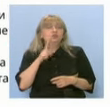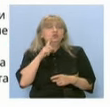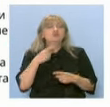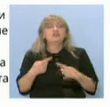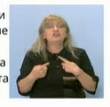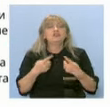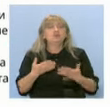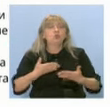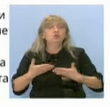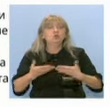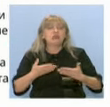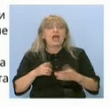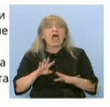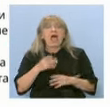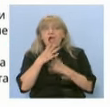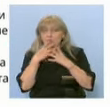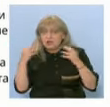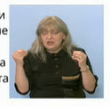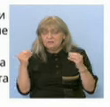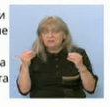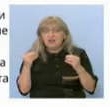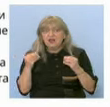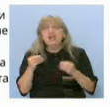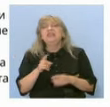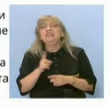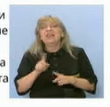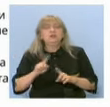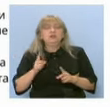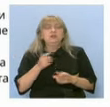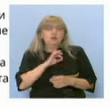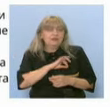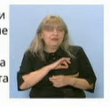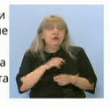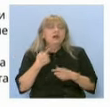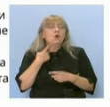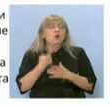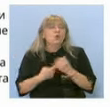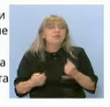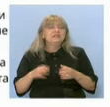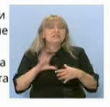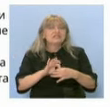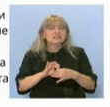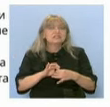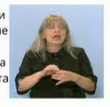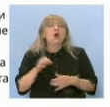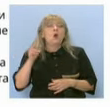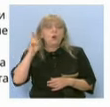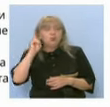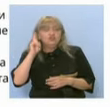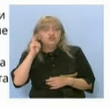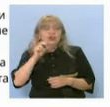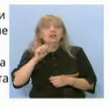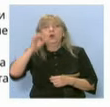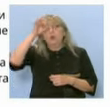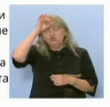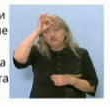от едната страна тя липсва или някой не е усъвършенствал, се губи точно тази връзка учител-ученик, която е всъщност корена